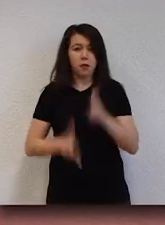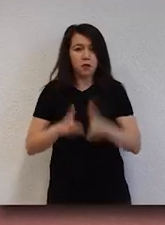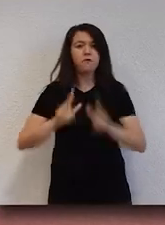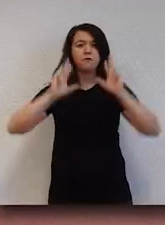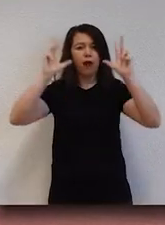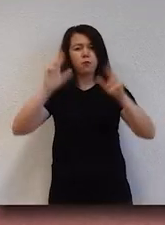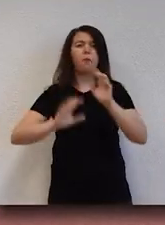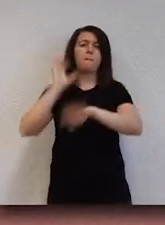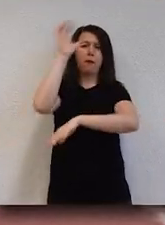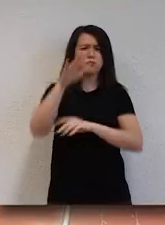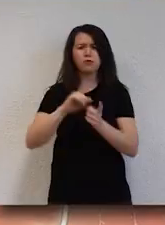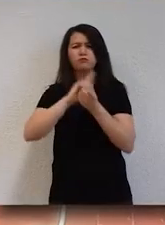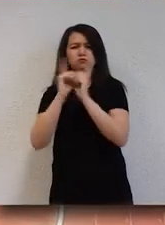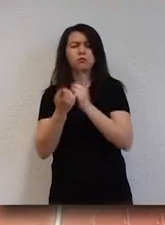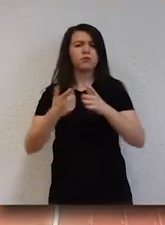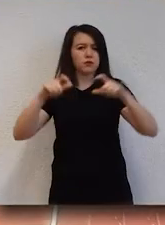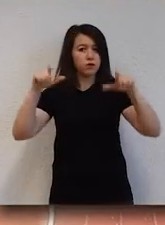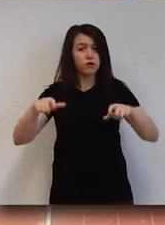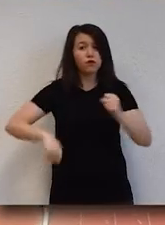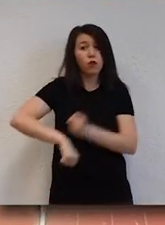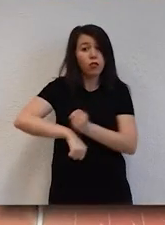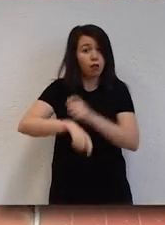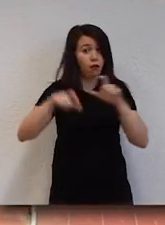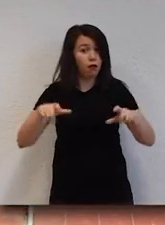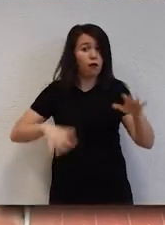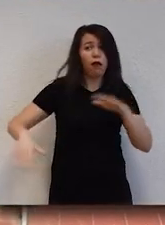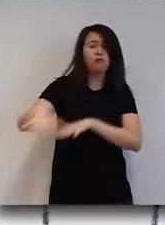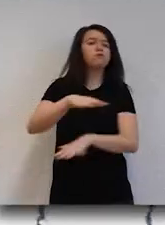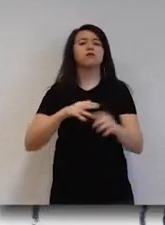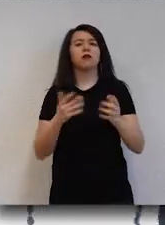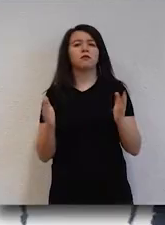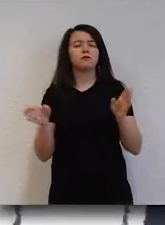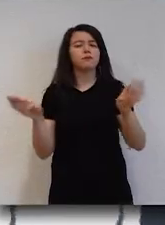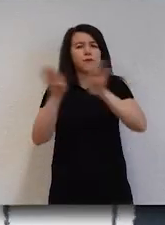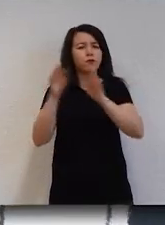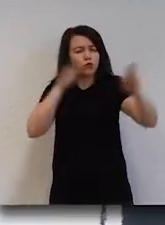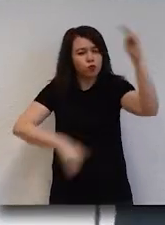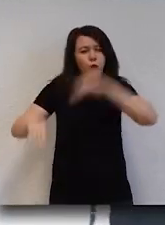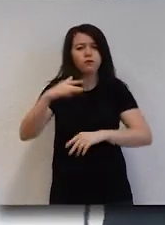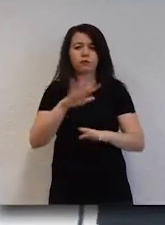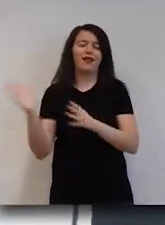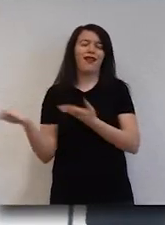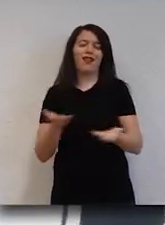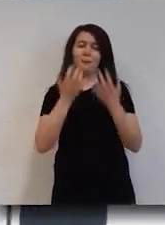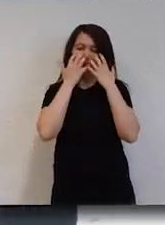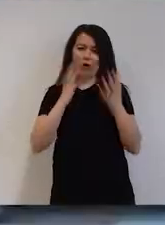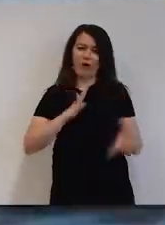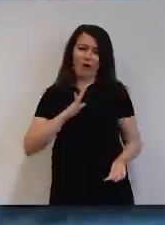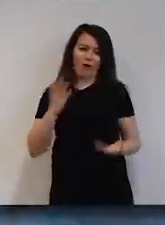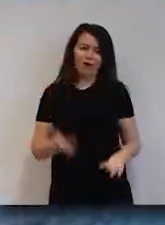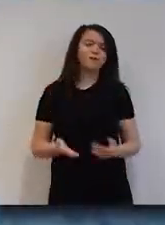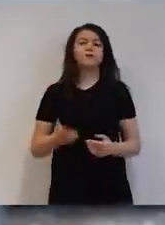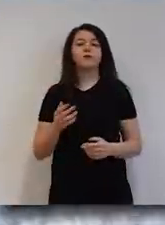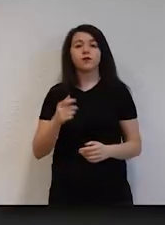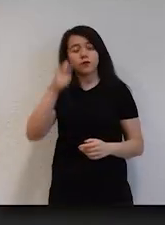atletizm, voleybol ve basketbol için tesisler ve futbol stadyumu ile kapalı olimpik yüzme havuzu sizleri bekliyor.